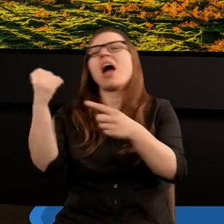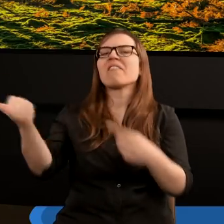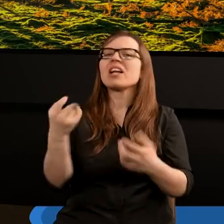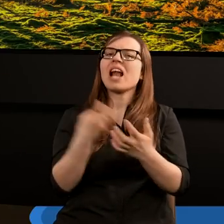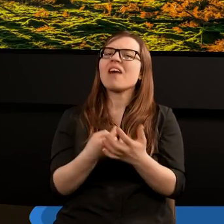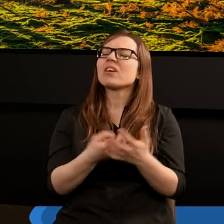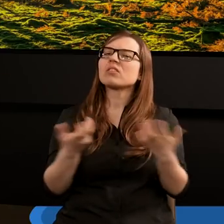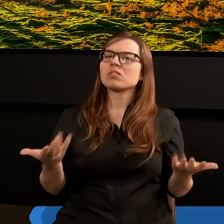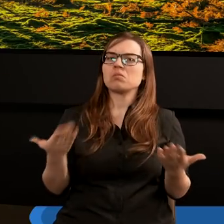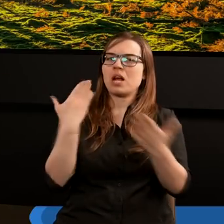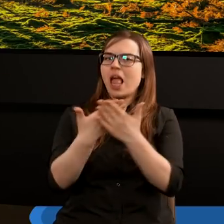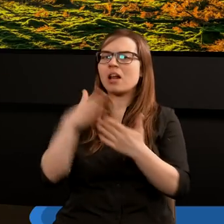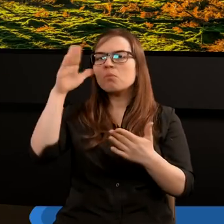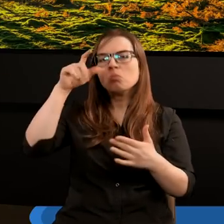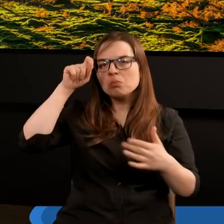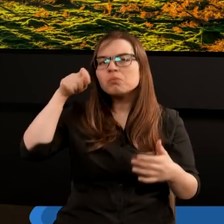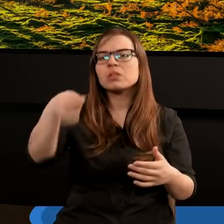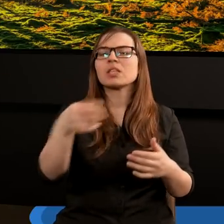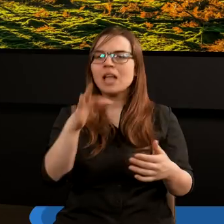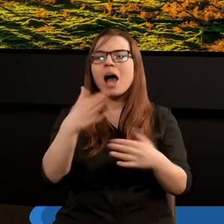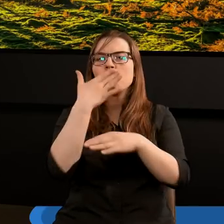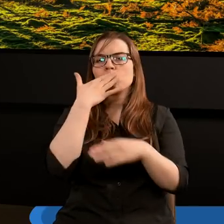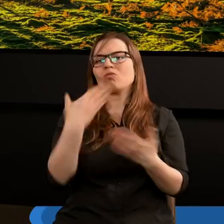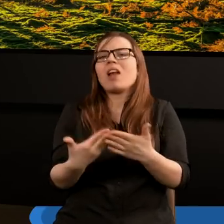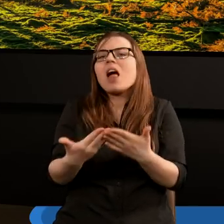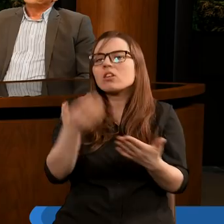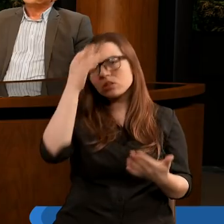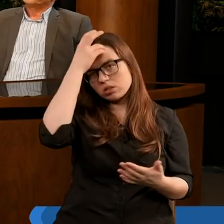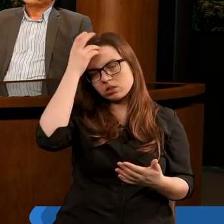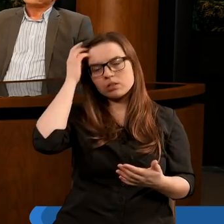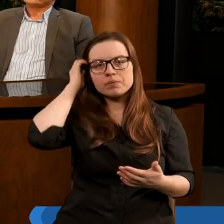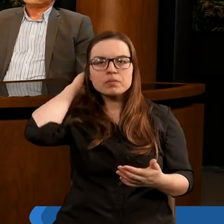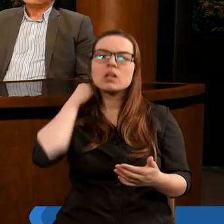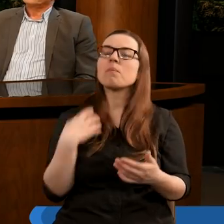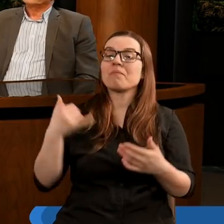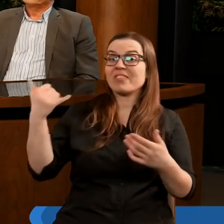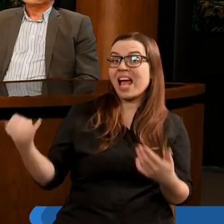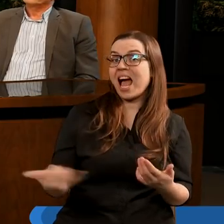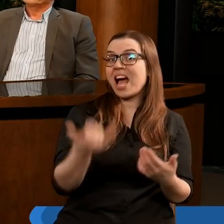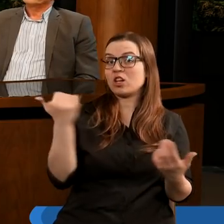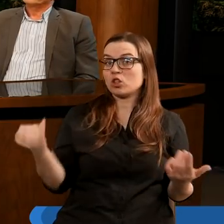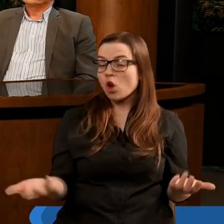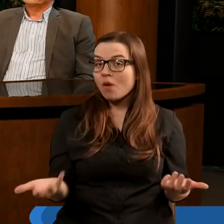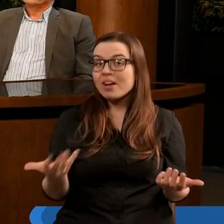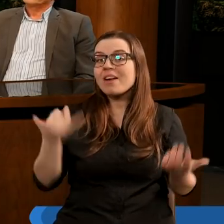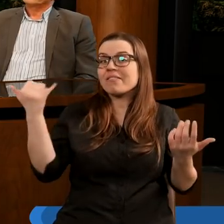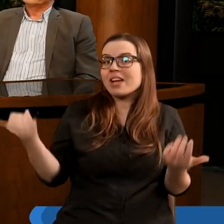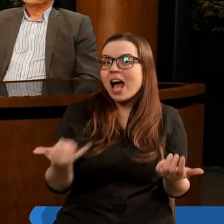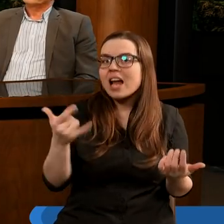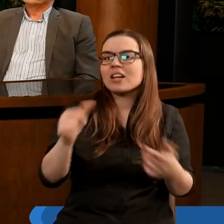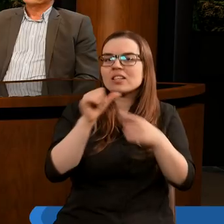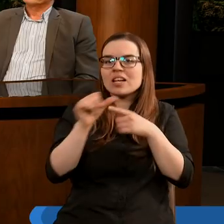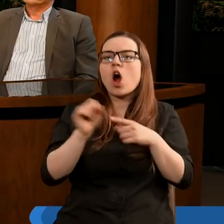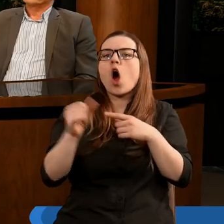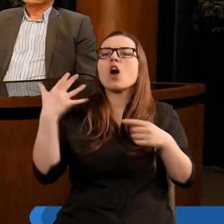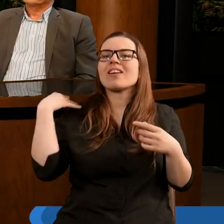Wieczna Ewangelia. Dlaczego Pan Bóg tak właśnie to określił? Otóż wieczna. Słowo wieczna bierze